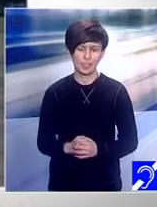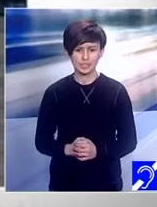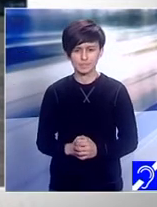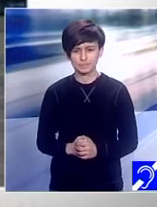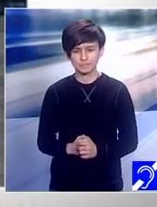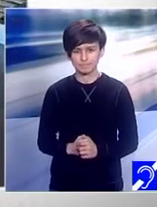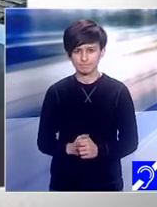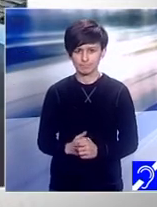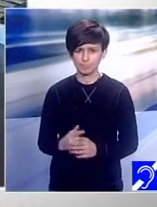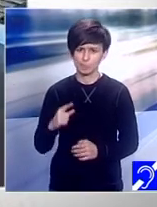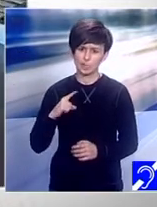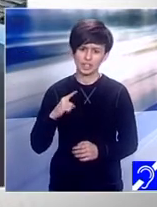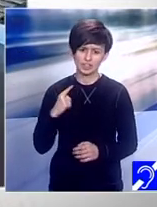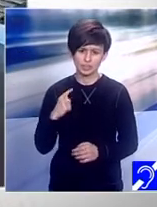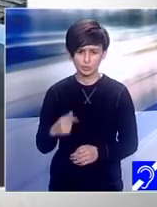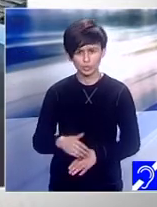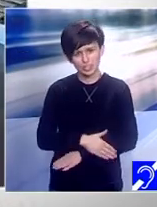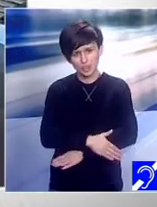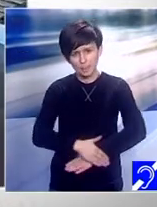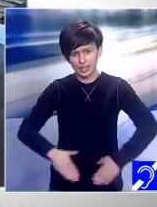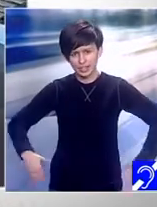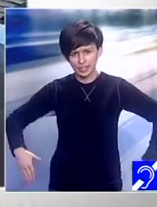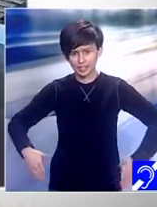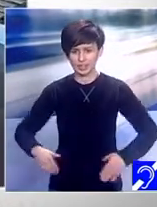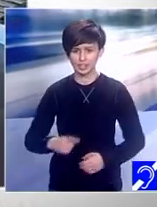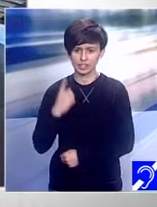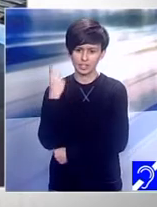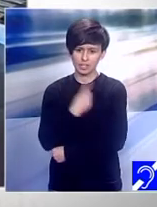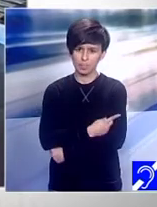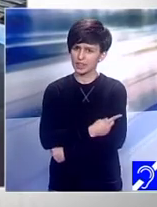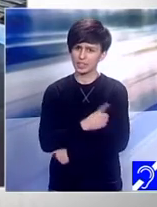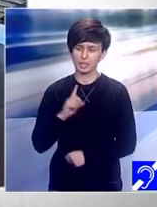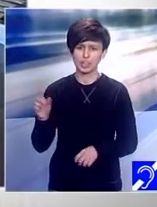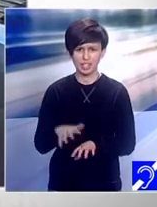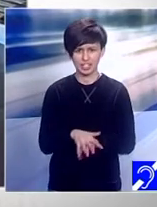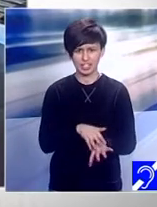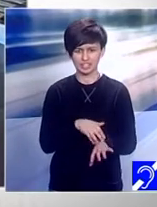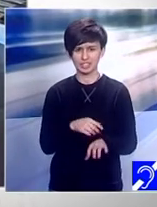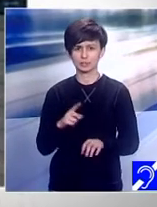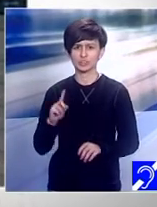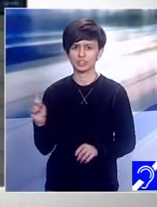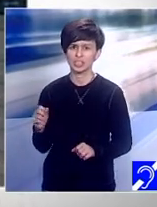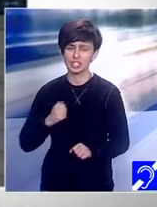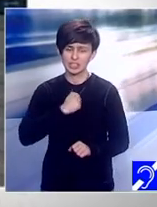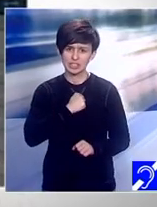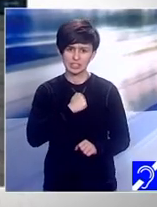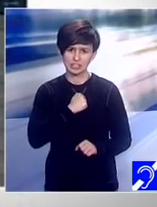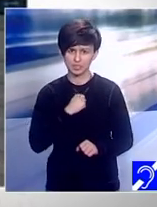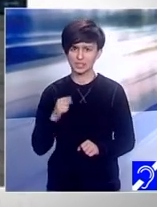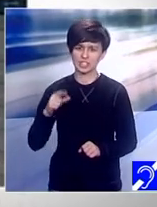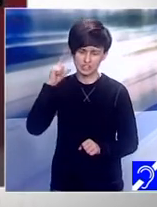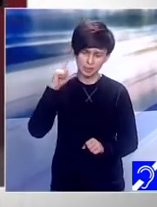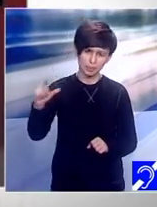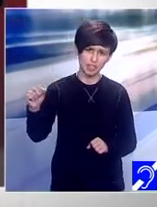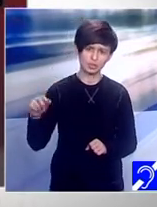ca o barieră pe care să o resimți? Aș vrea să mă duc în locul X, dar mi-e frică să mă duc cu doi copii gemeni